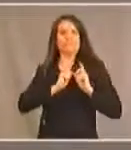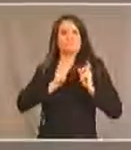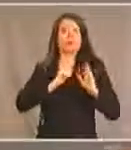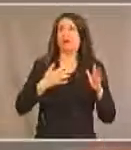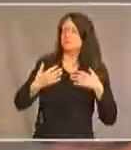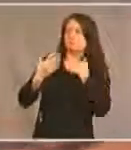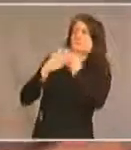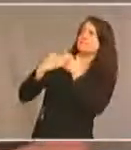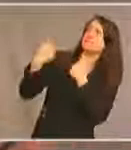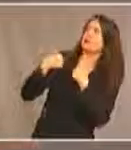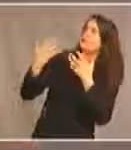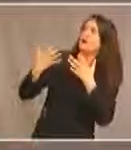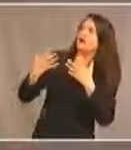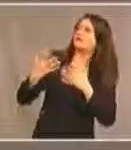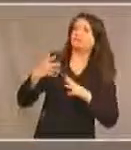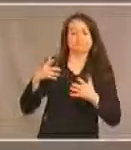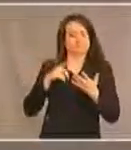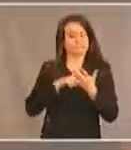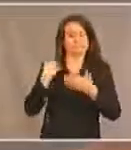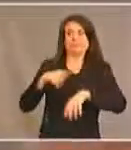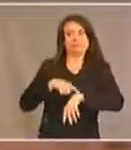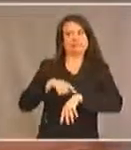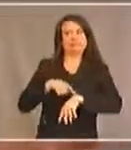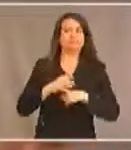signe. Alors, voilà.